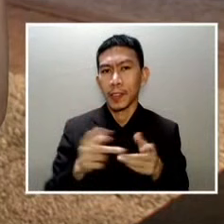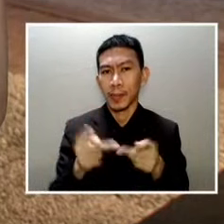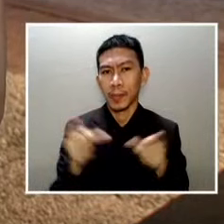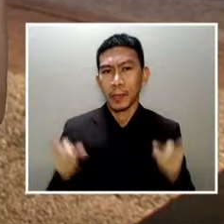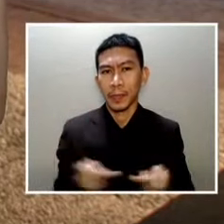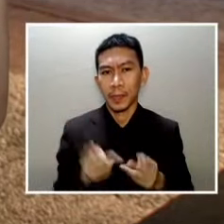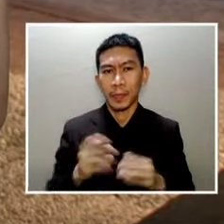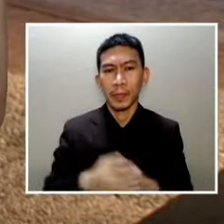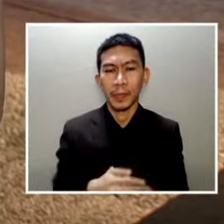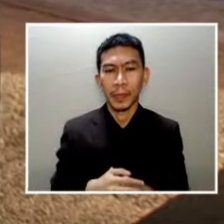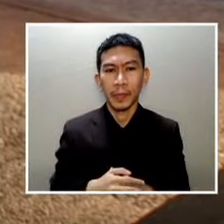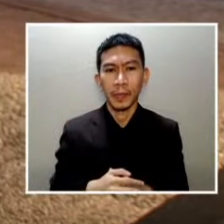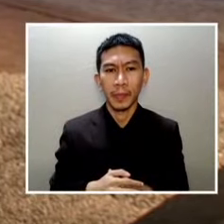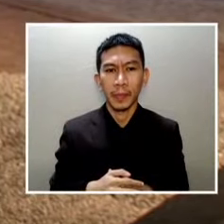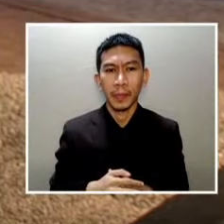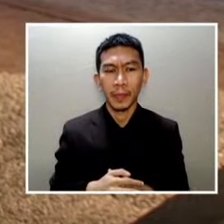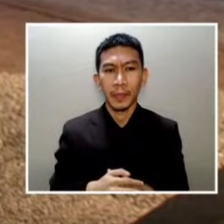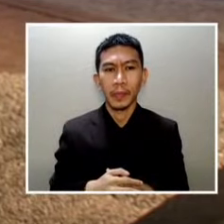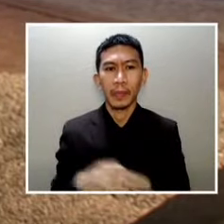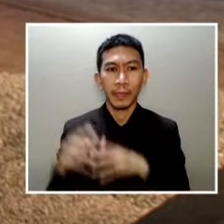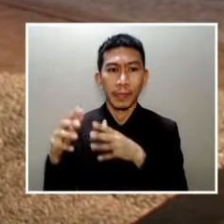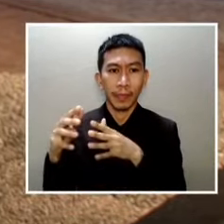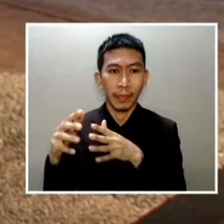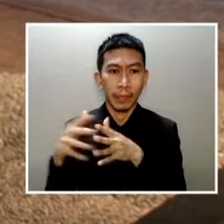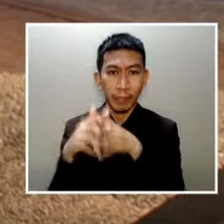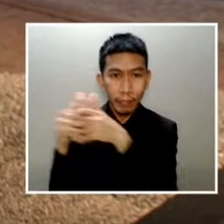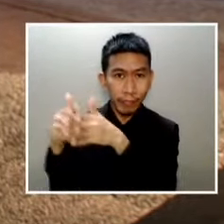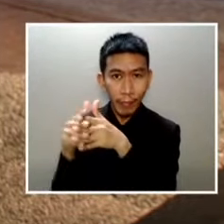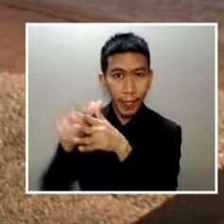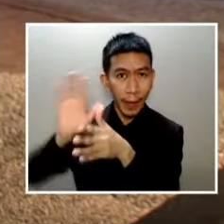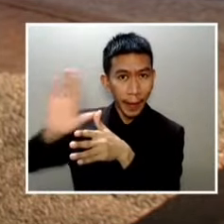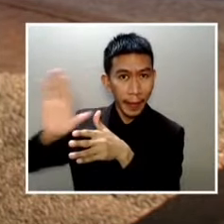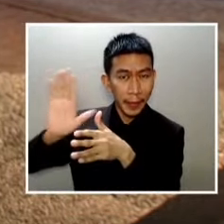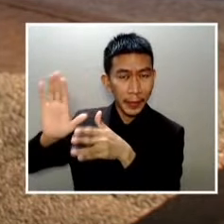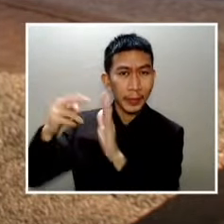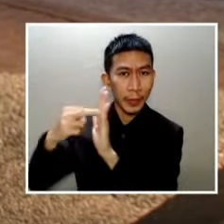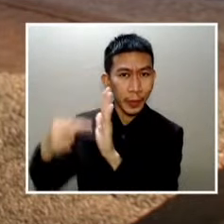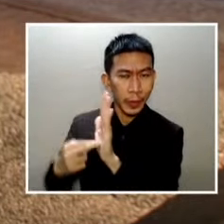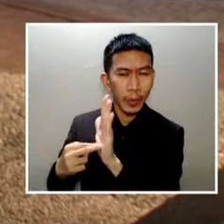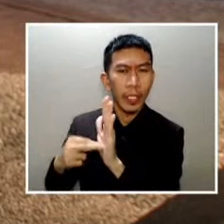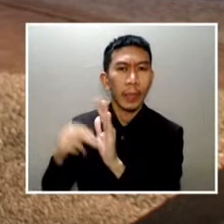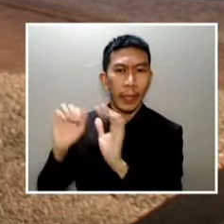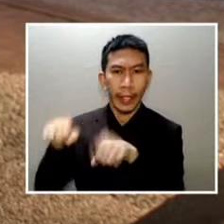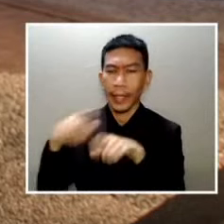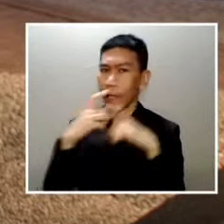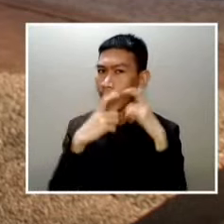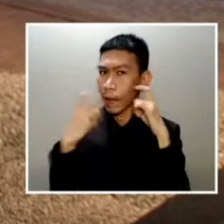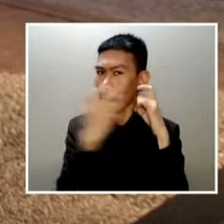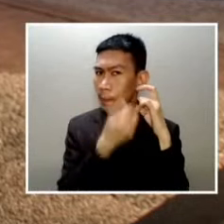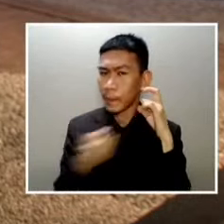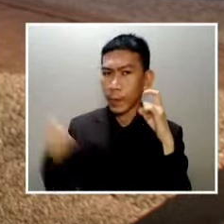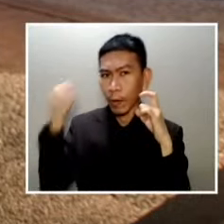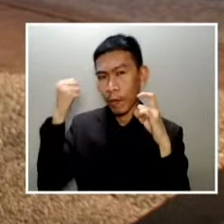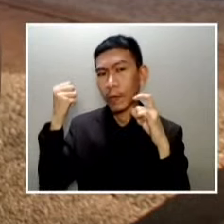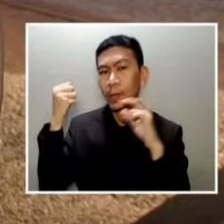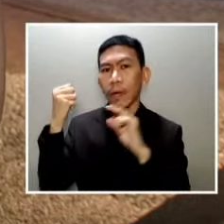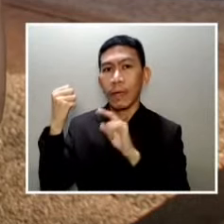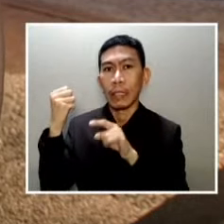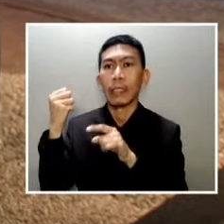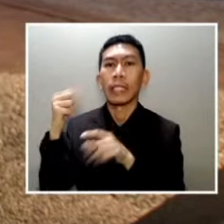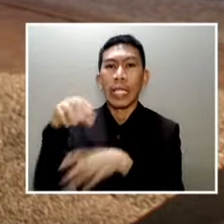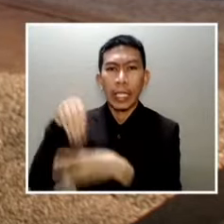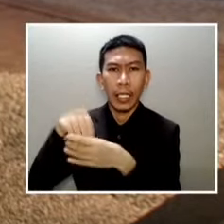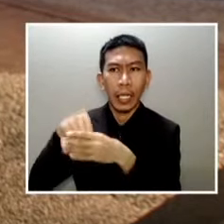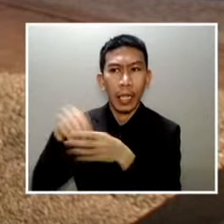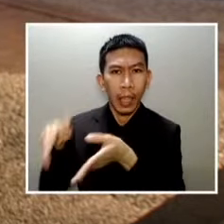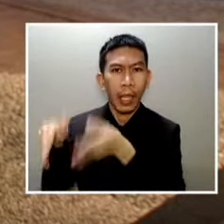Sa Estados Unidos pwede nang tanggalin ang face mask sa loob at labas ng bahay o establisimiento basta fully